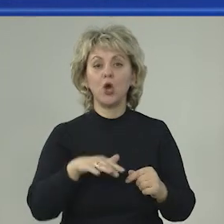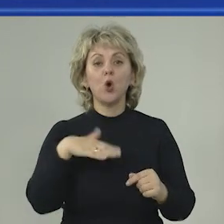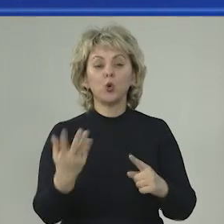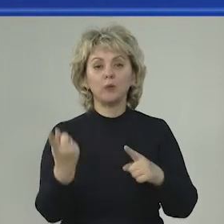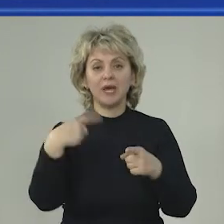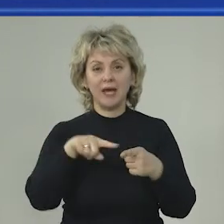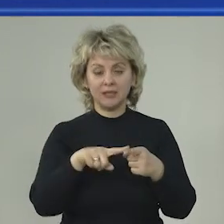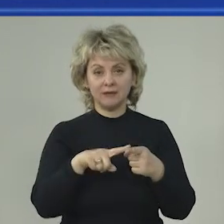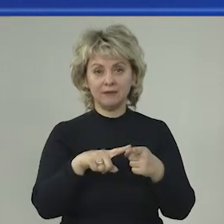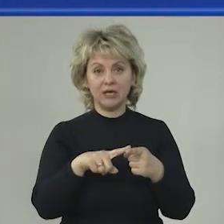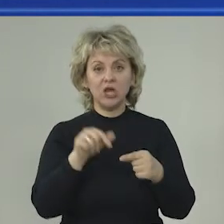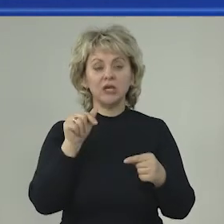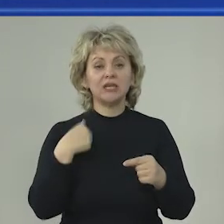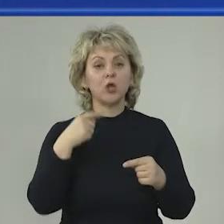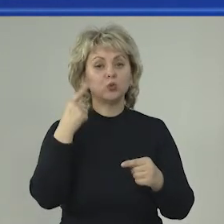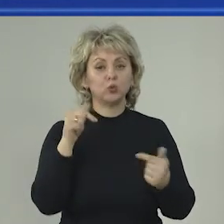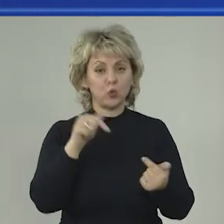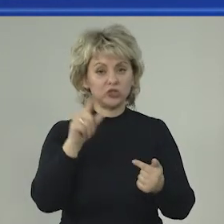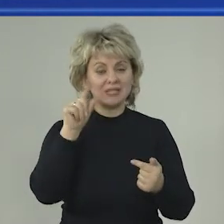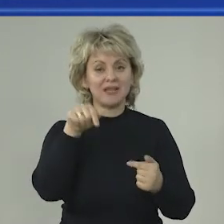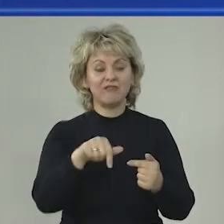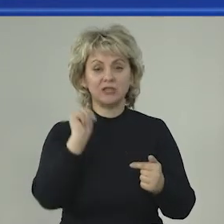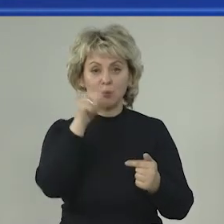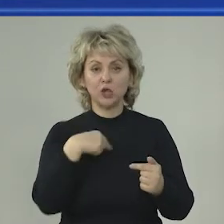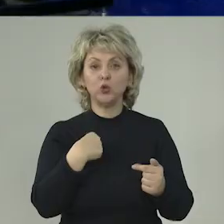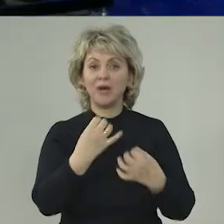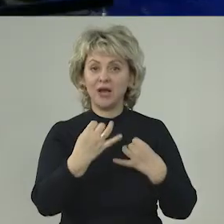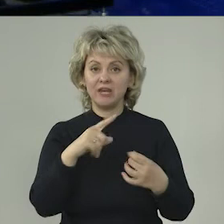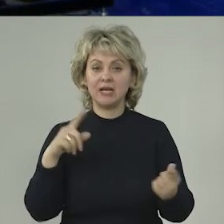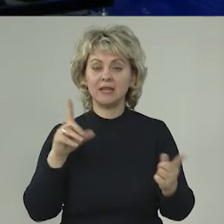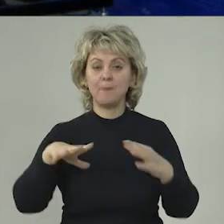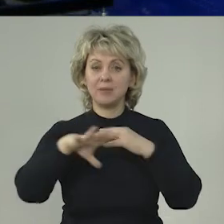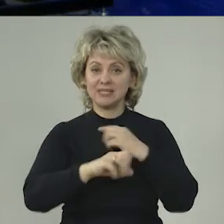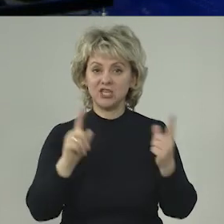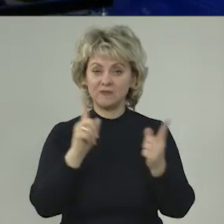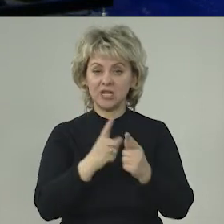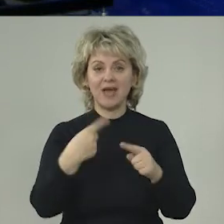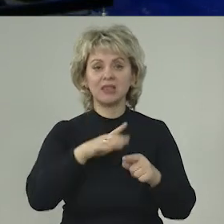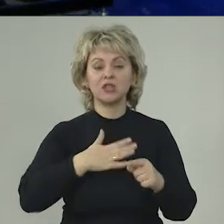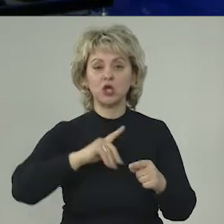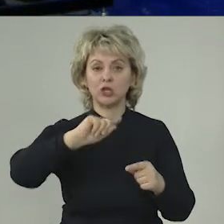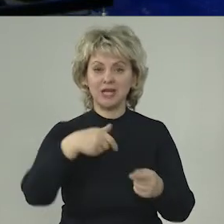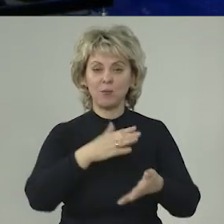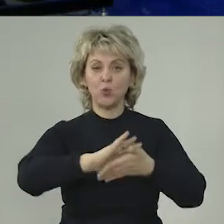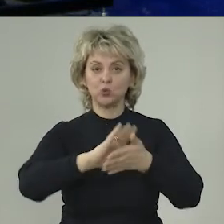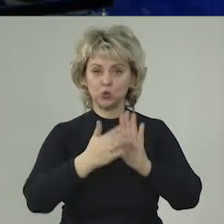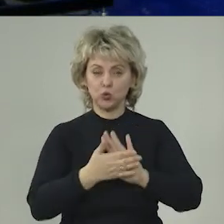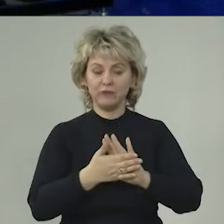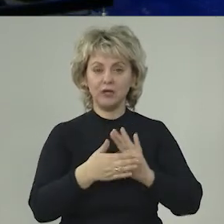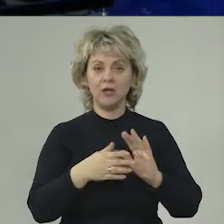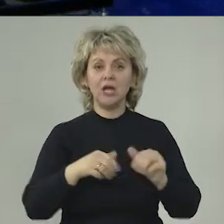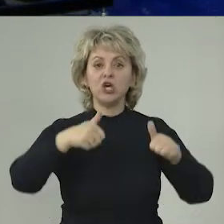Кроме этого, я точно знаю, этом мы говорили на последней встрече, это наши требования, условия,